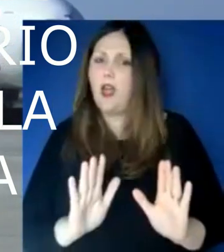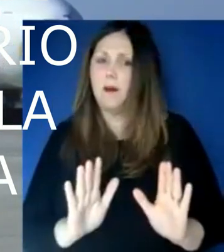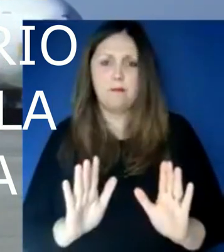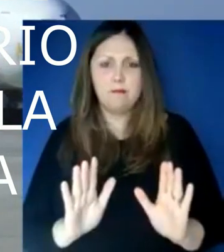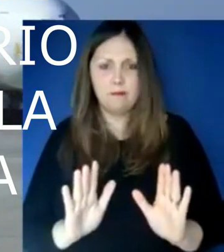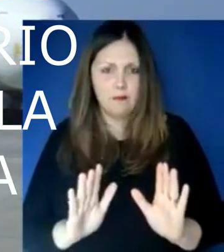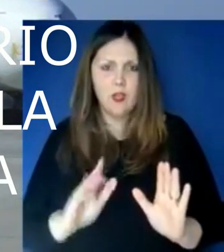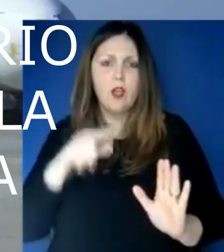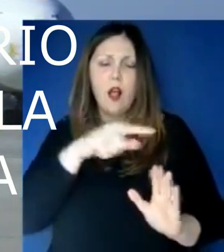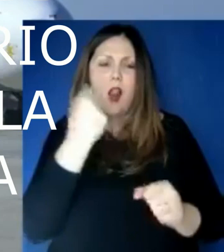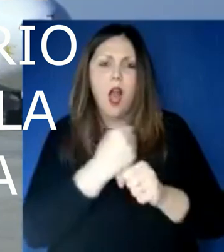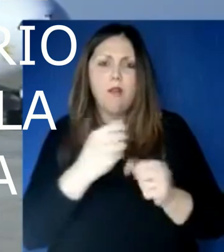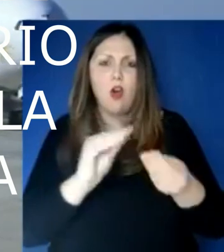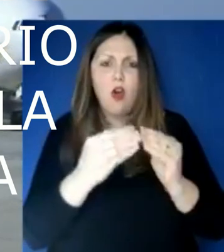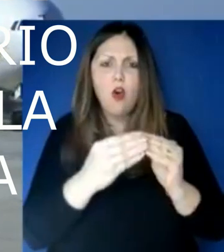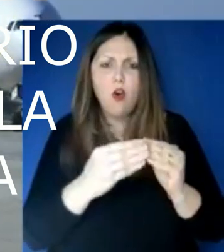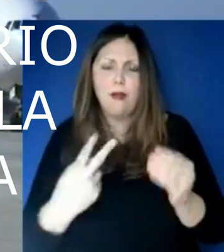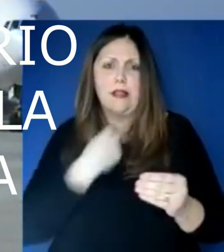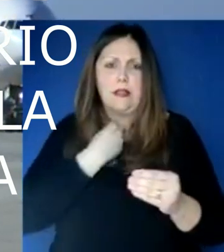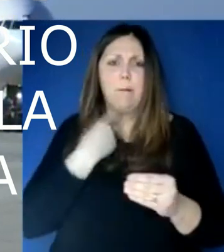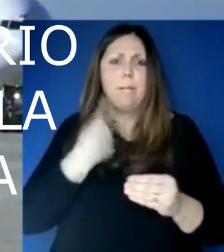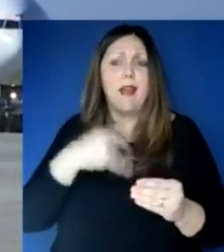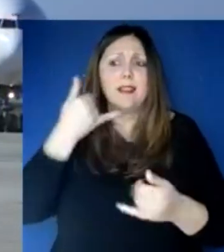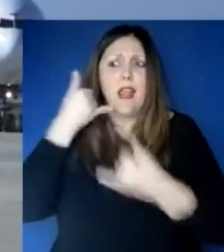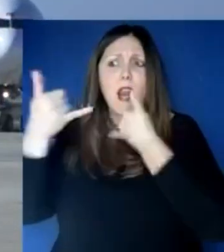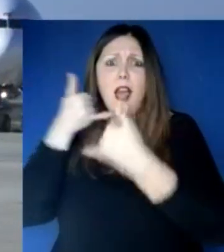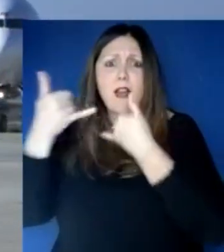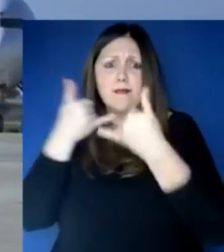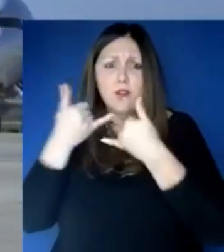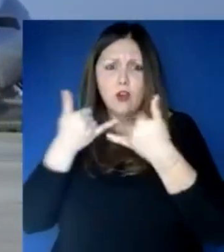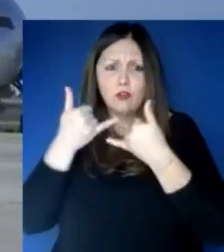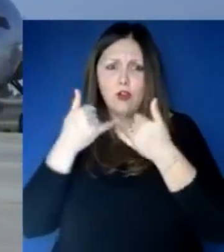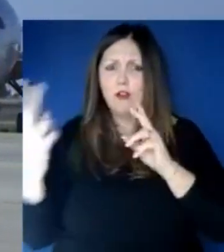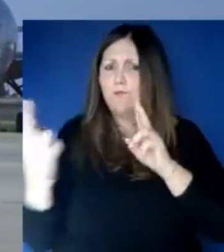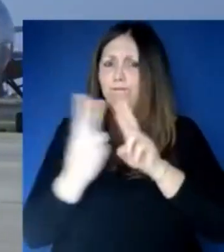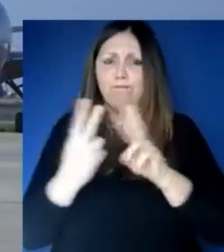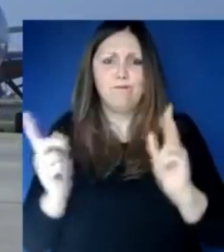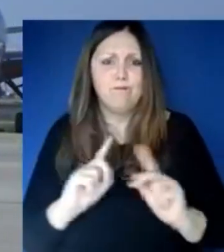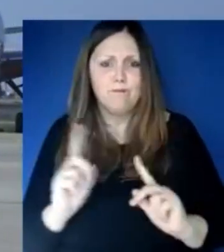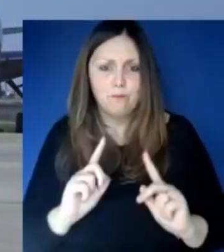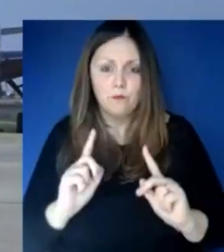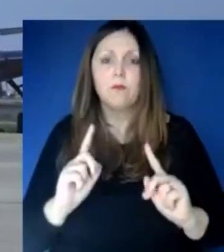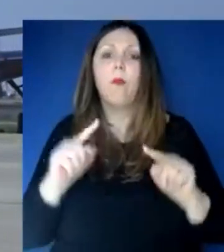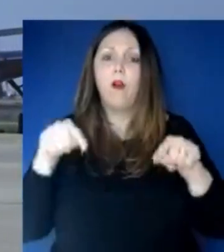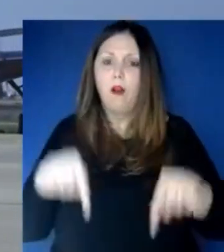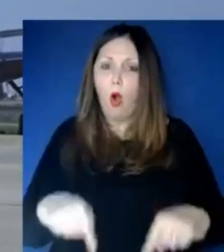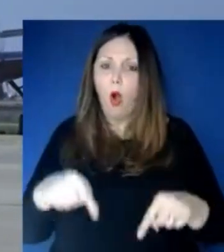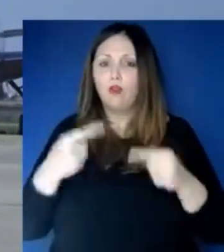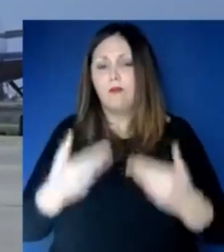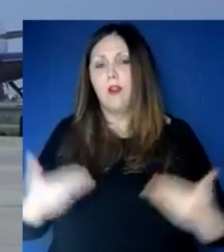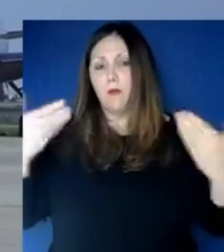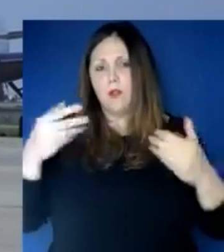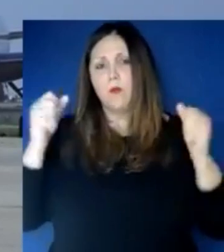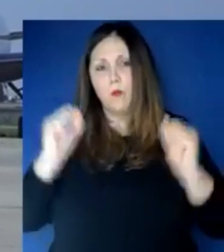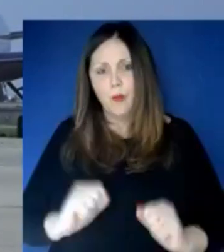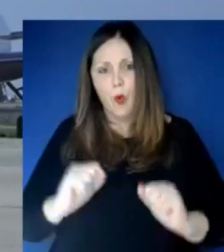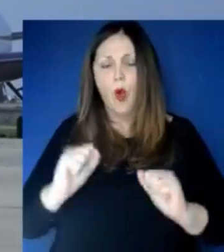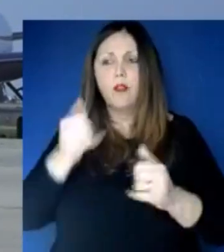oggi e da oggi potrà cominciare a diventare un lavoro presso le case dei pugliesi.